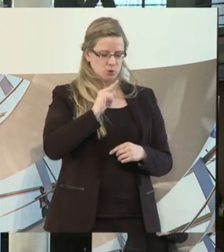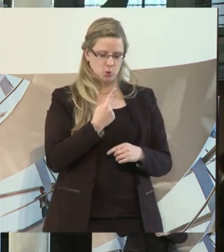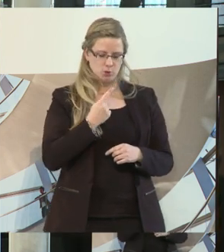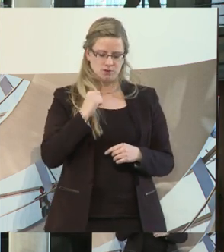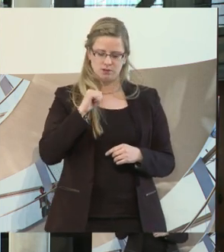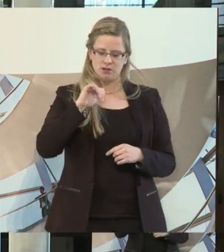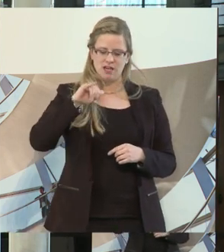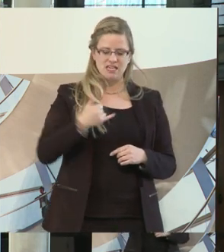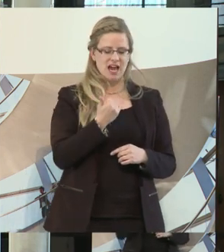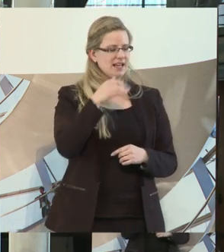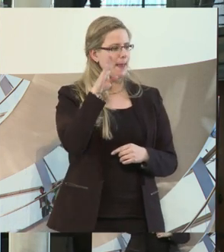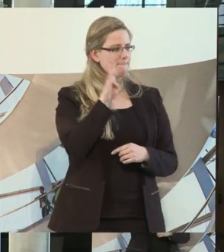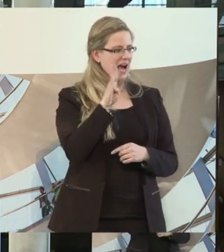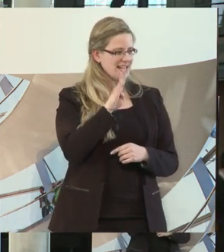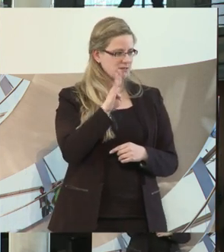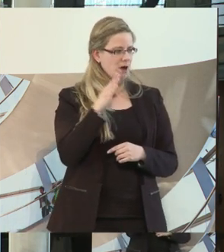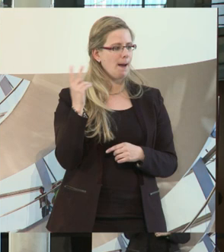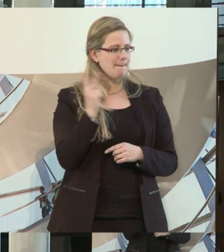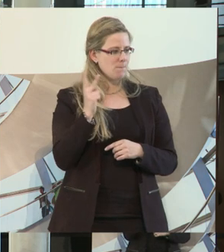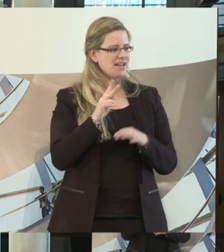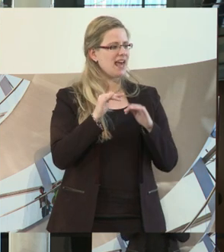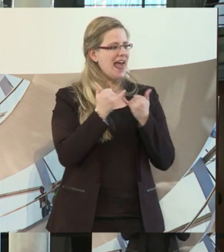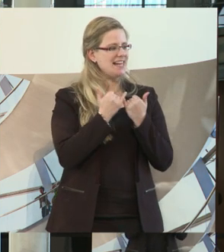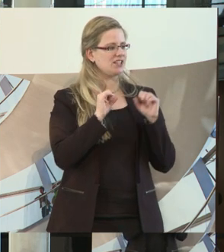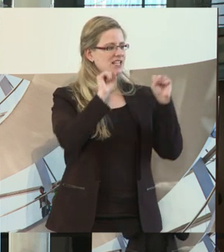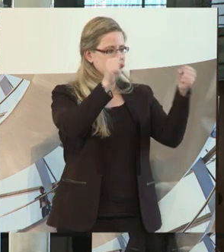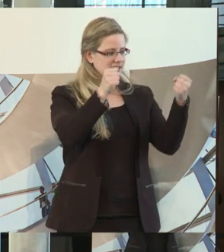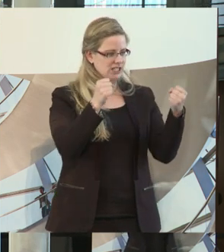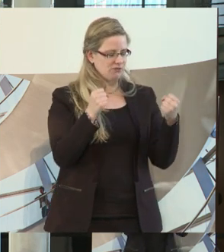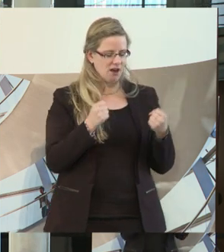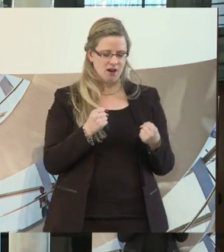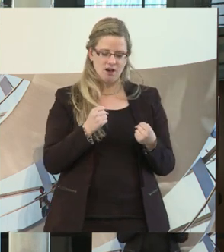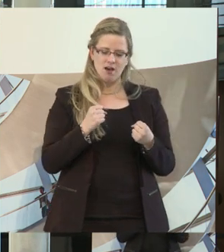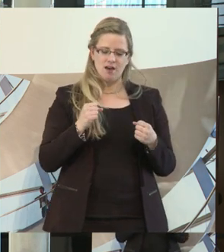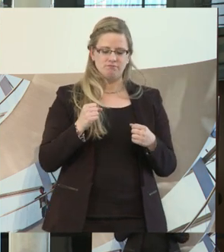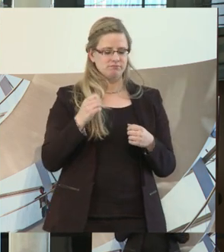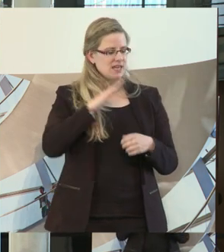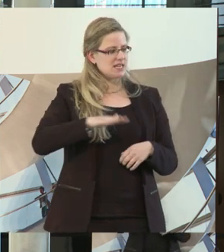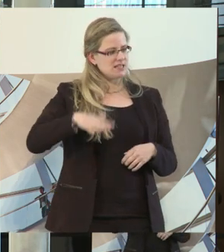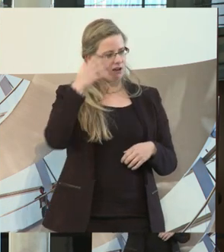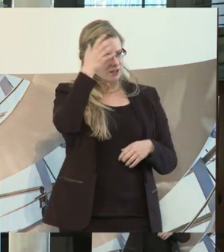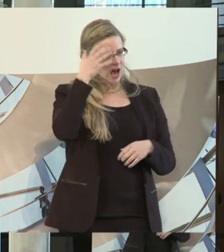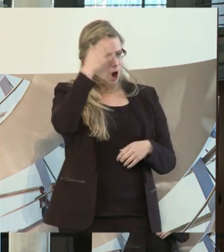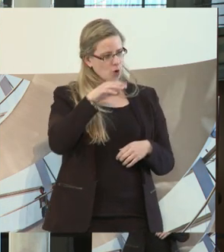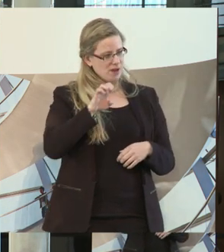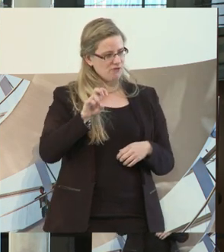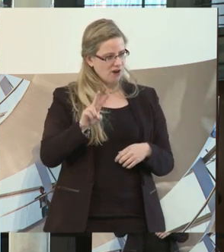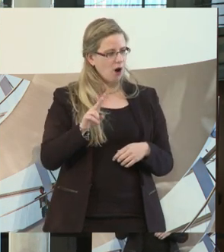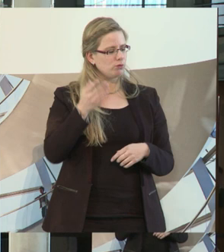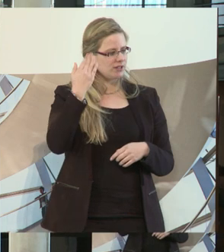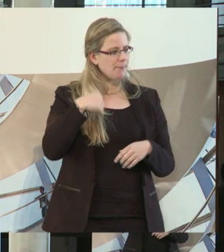Sie sind beide von der Elterninitiative Kindertraum Nettetal. Das ist ein gemeinnütziger Verein, der 1994